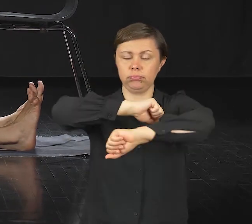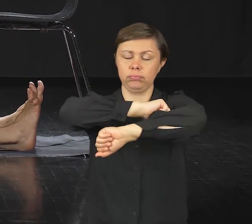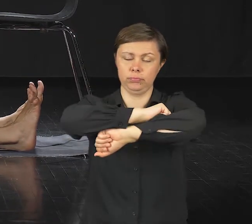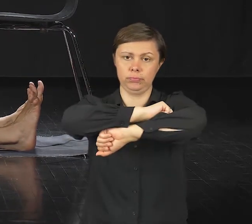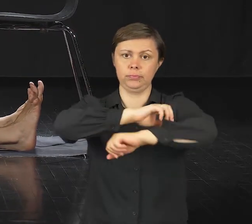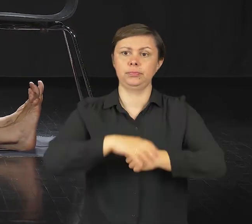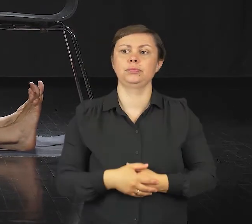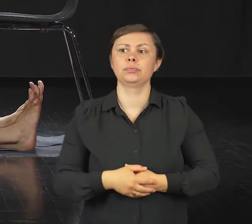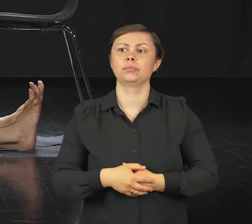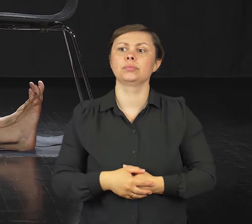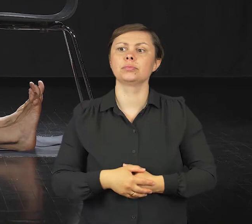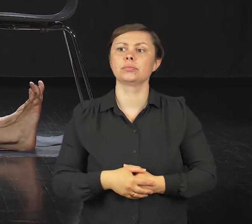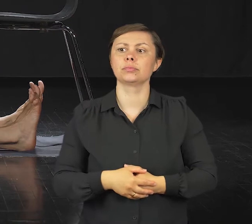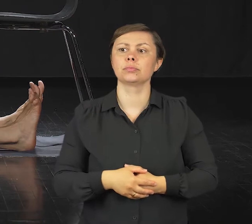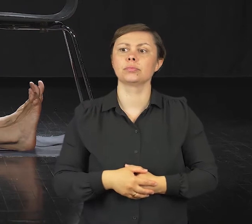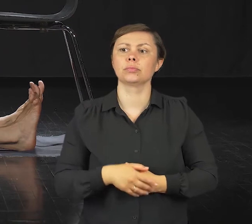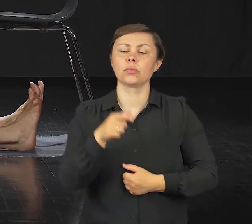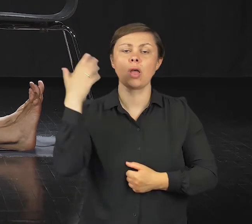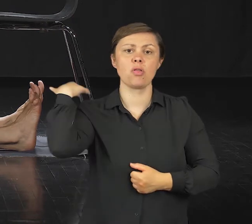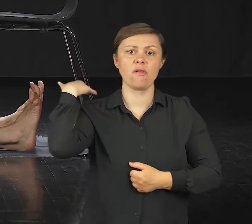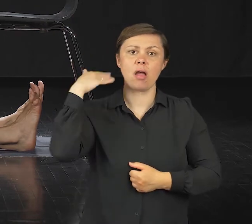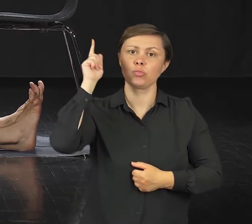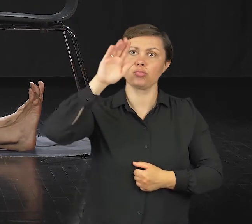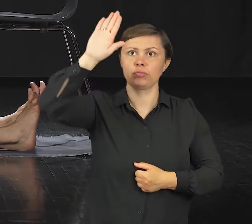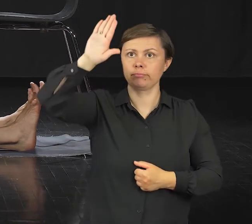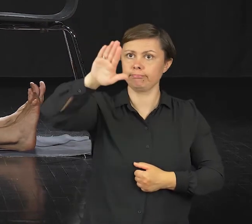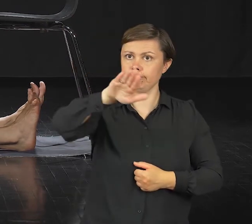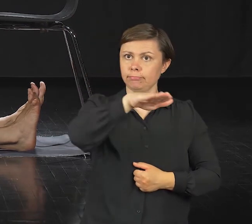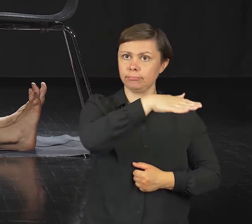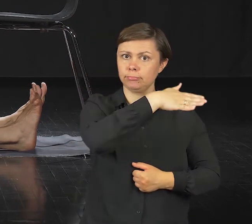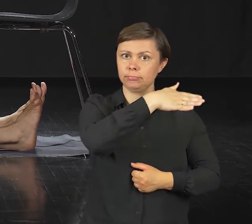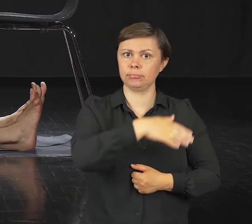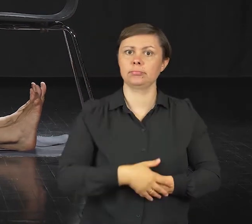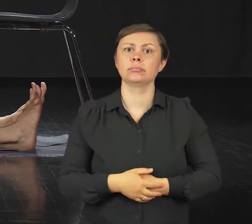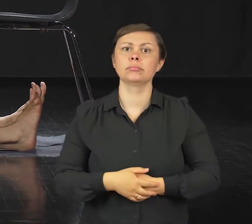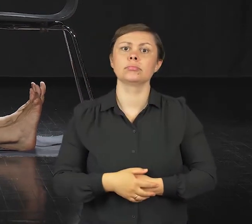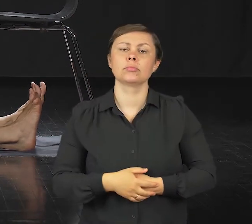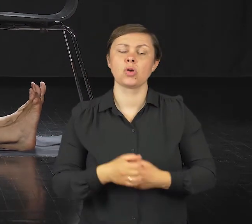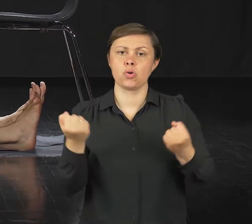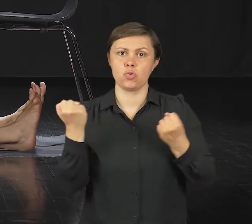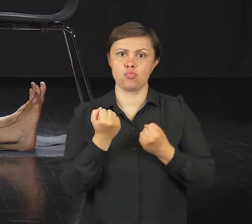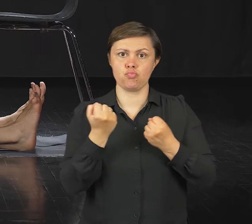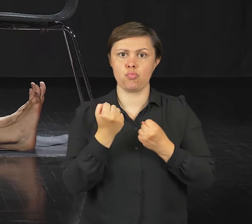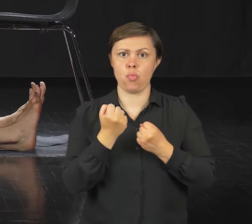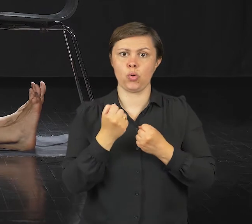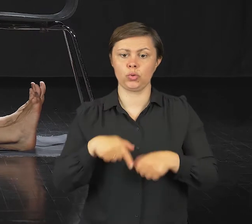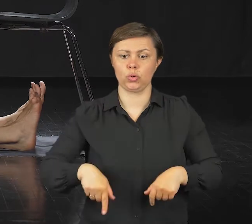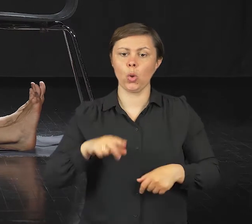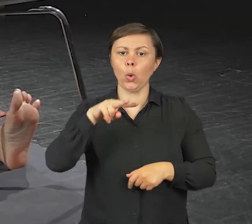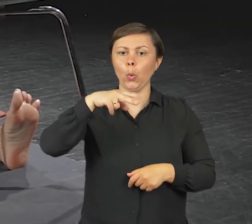Zachowasz jak najdłużej wklęsłe plecy, wydłużone boki, mocno kierując uda do ziemi.